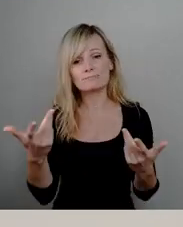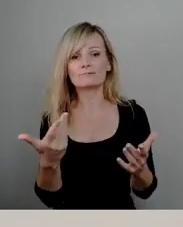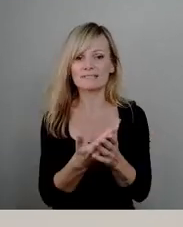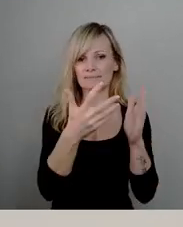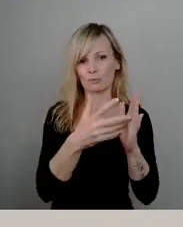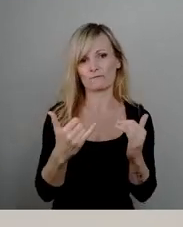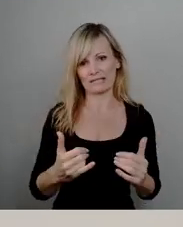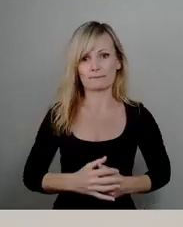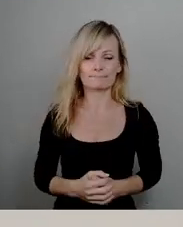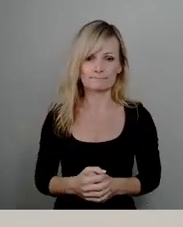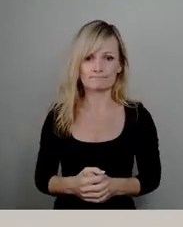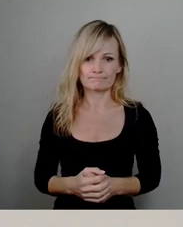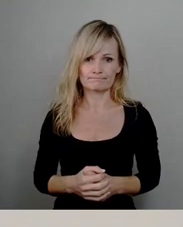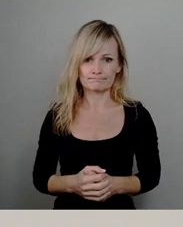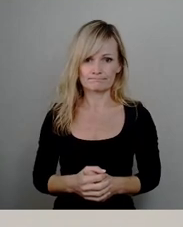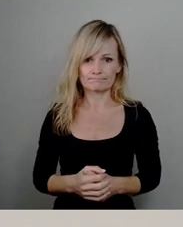von den Fachleuten geprüft.